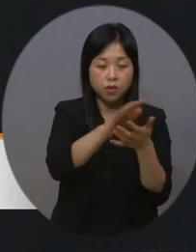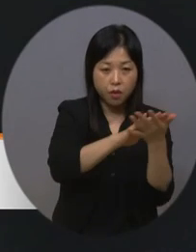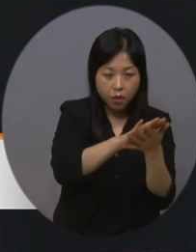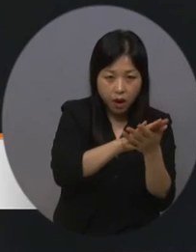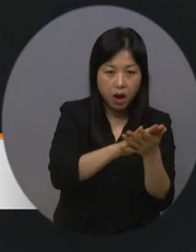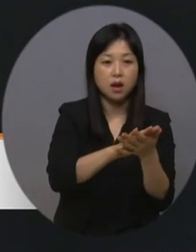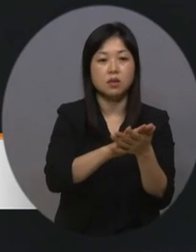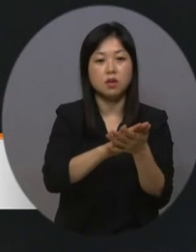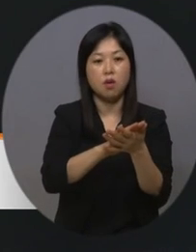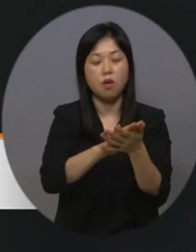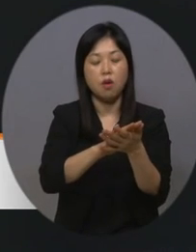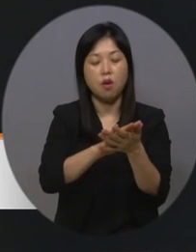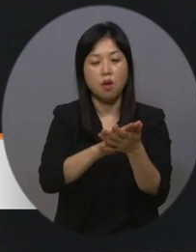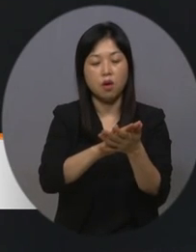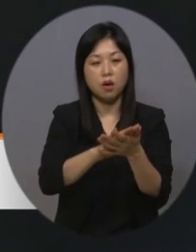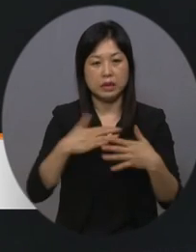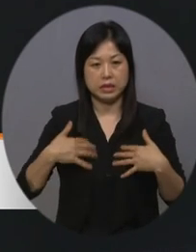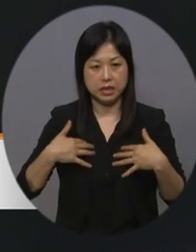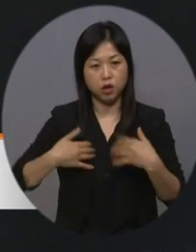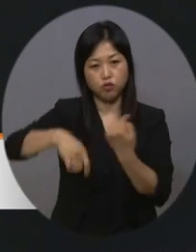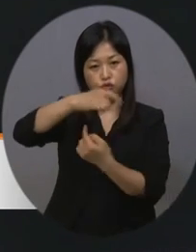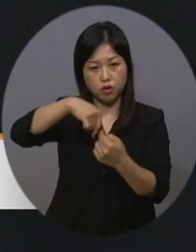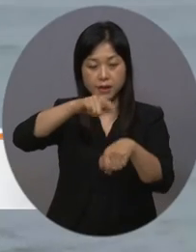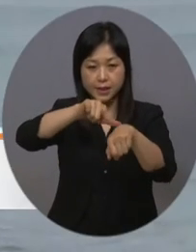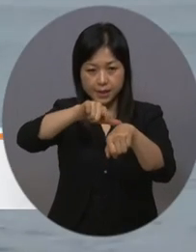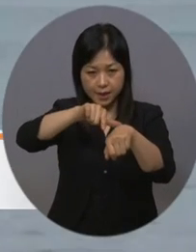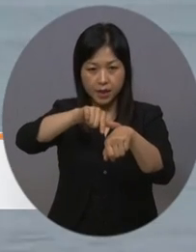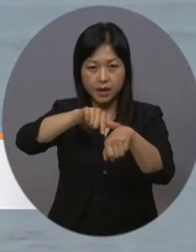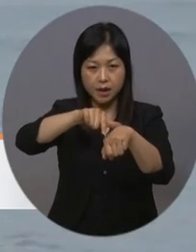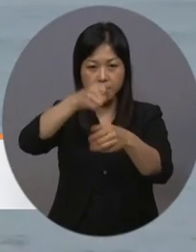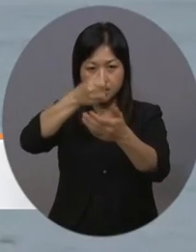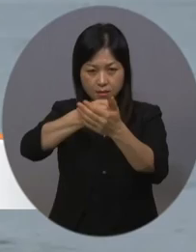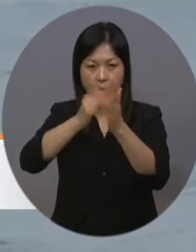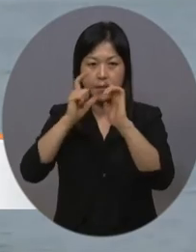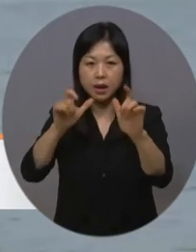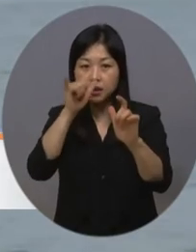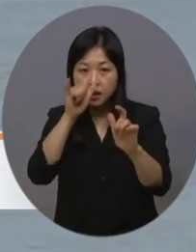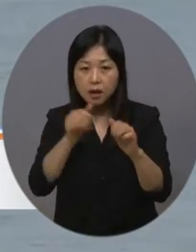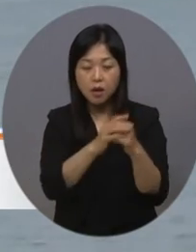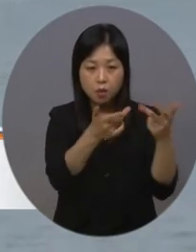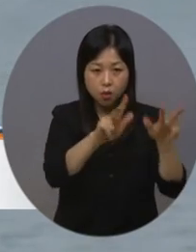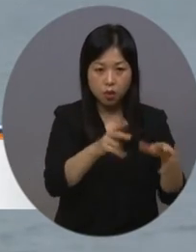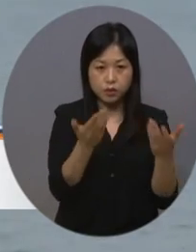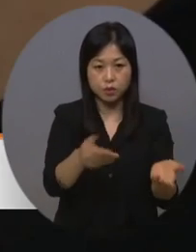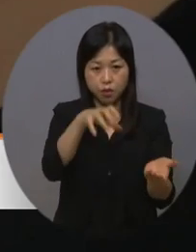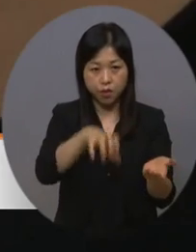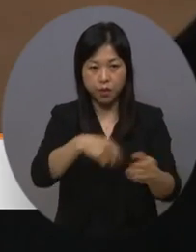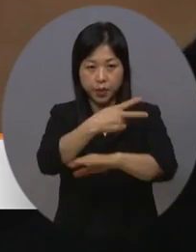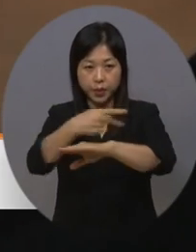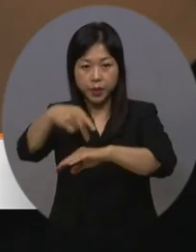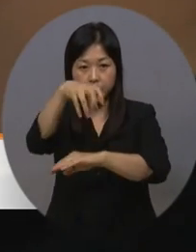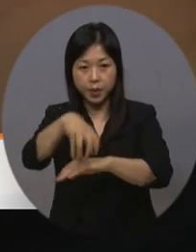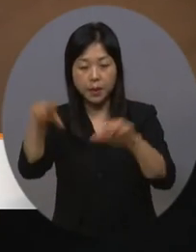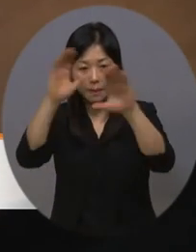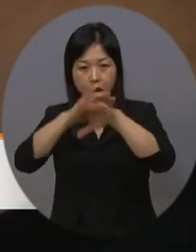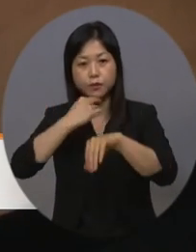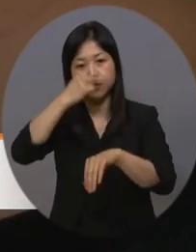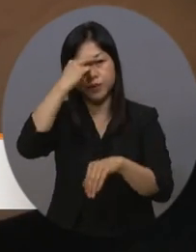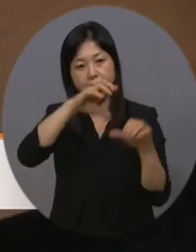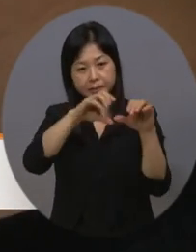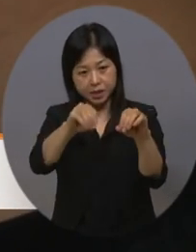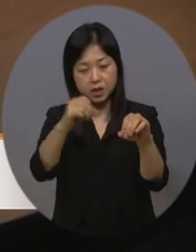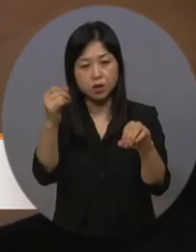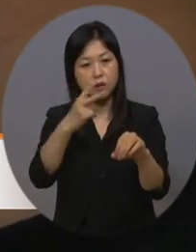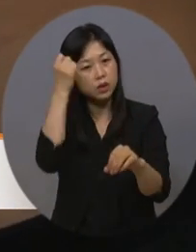운영시간 제한 등을 적극 추진합니다. 공원과 휴양지, 해수욕장 등 야간 음주 금지와